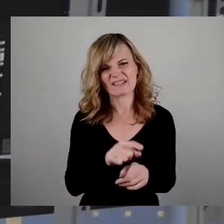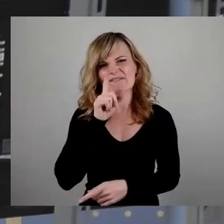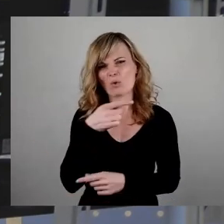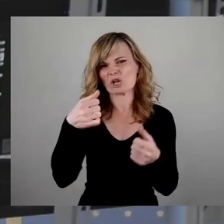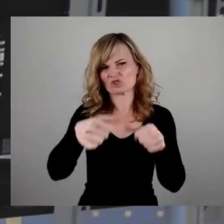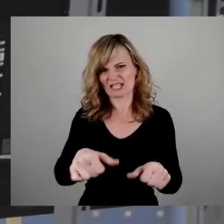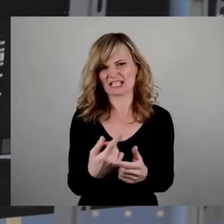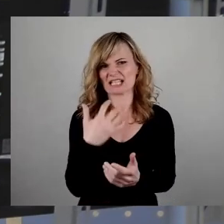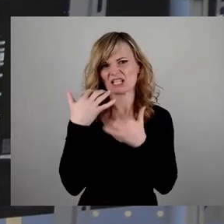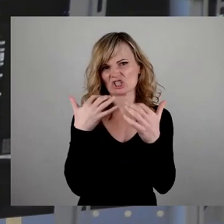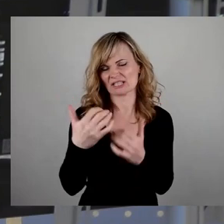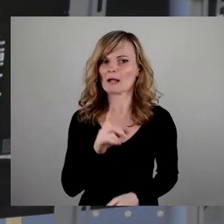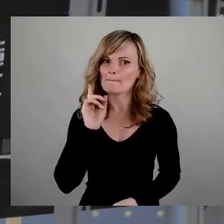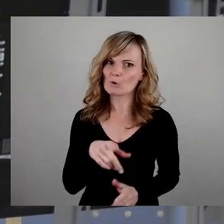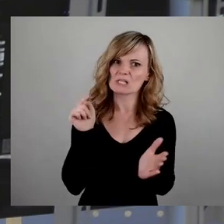Finger in die Wunde zu legen.